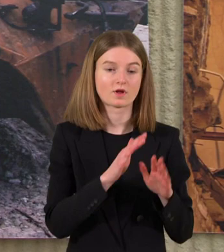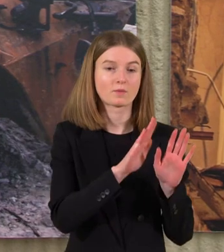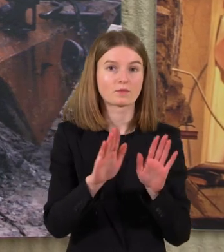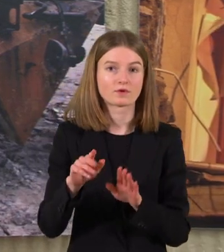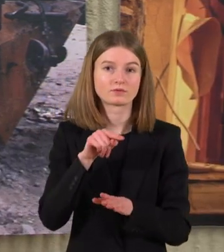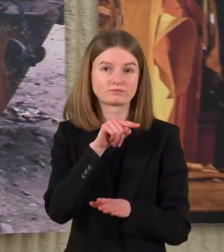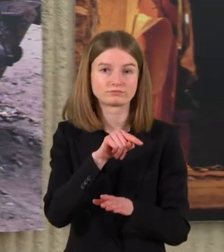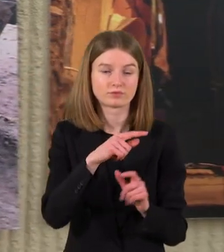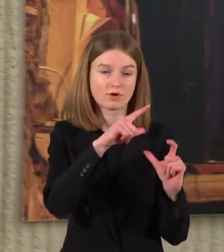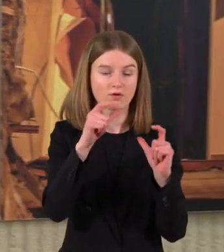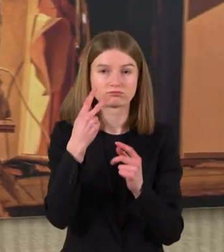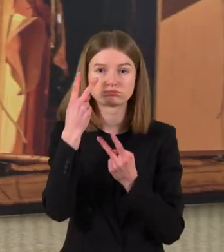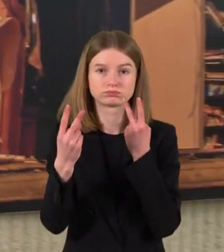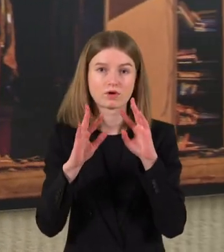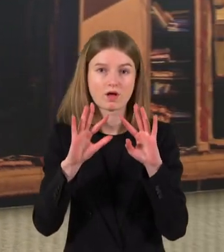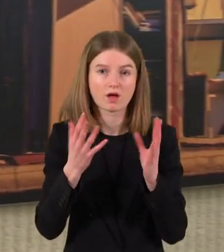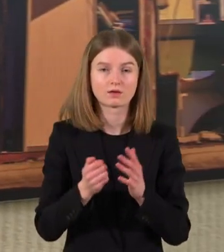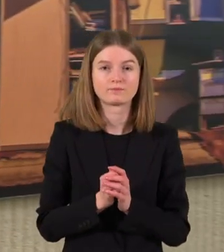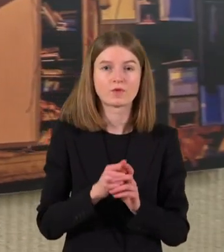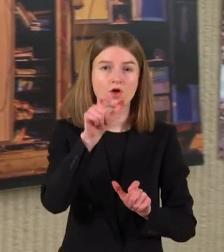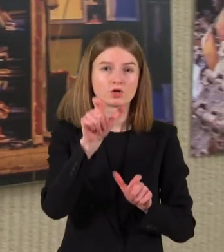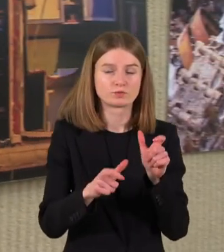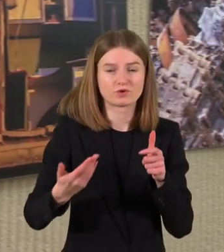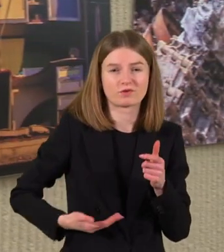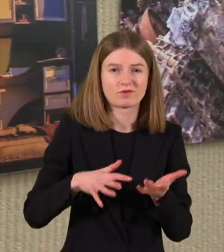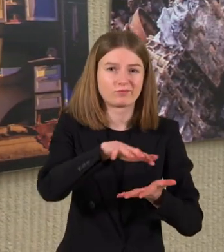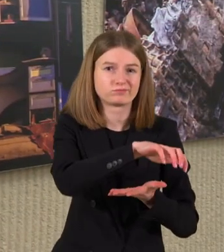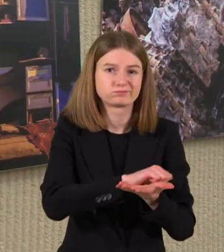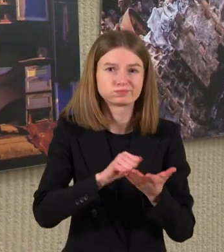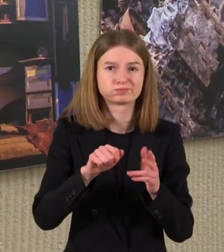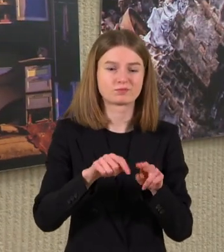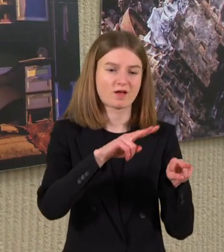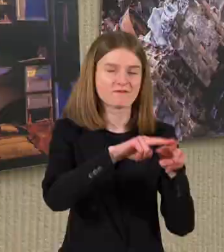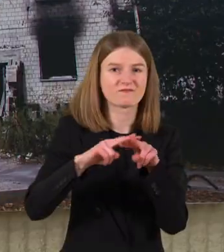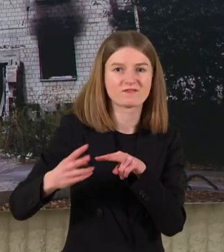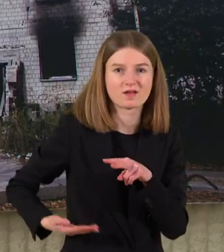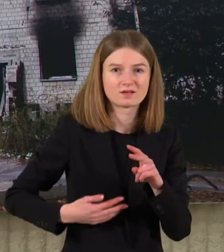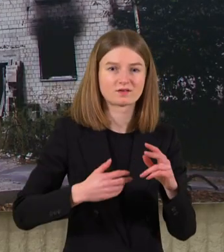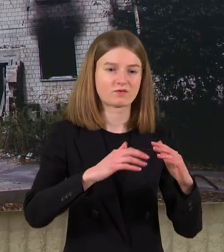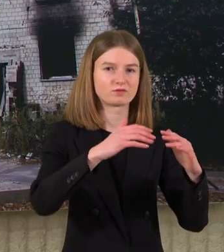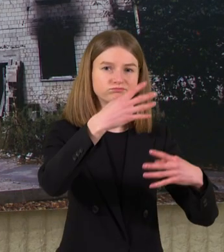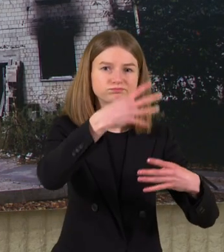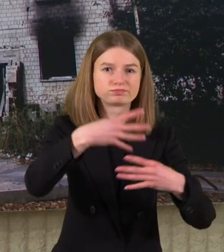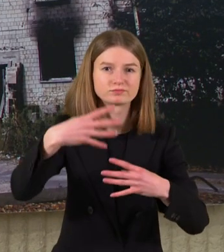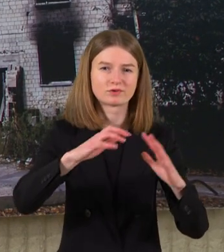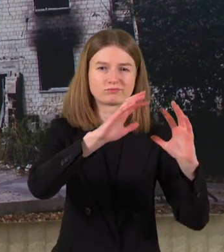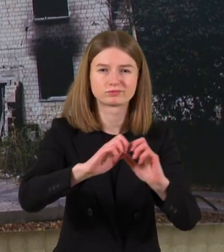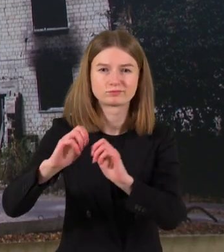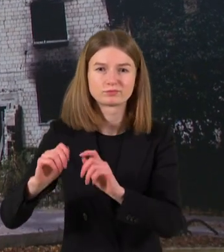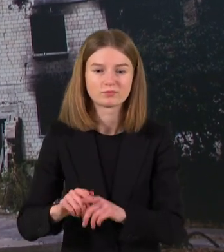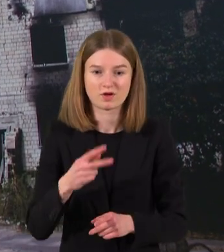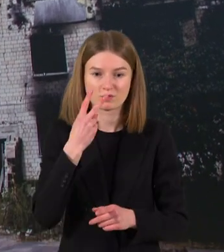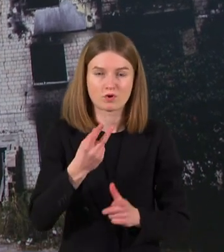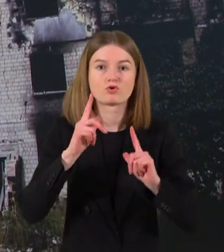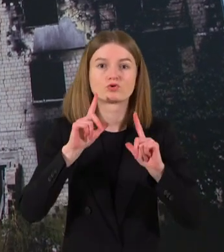suduožyti žmonių gyvenimai, sugrauti miestai ir gyvenvieti suniokotą infrastruktūrą. Atskleista niuri karo realybė